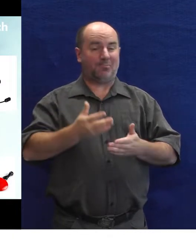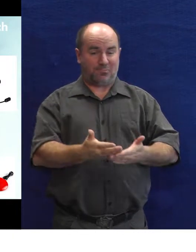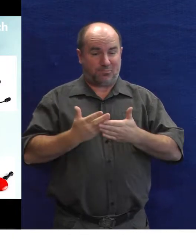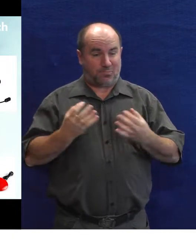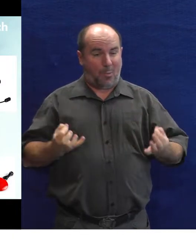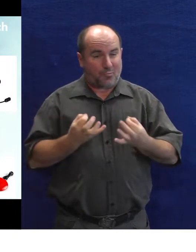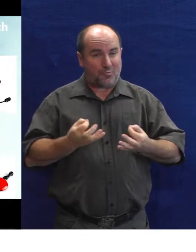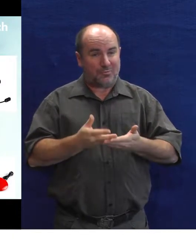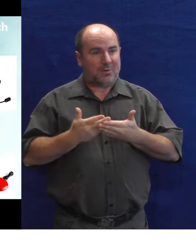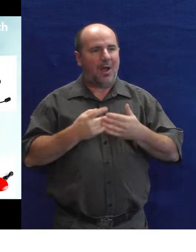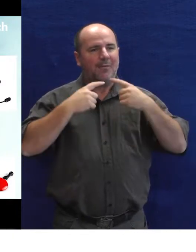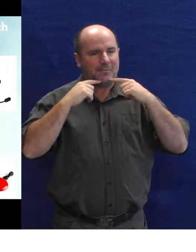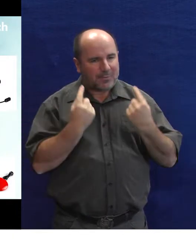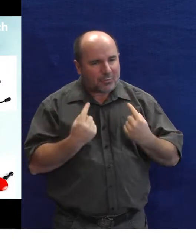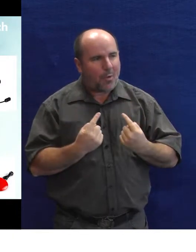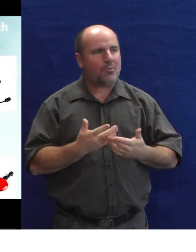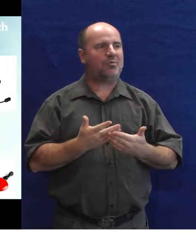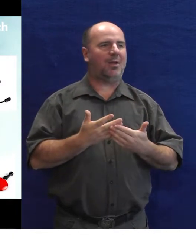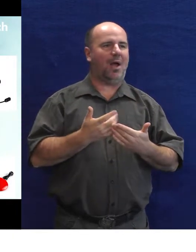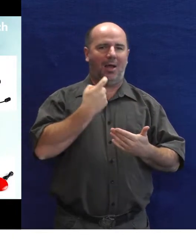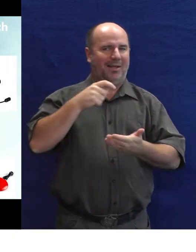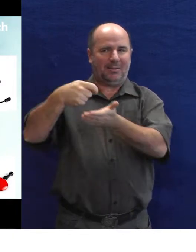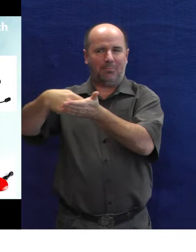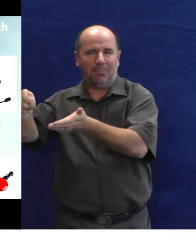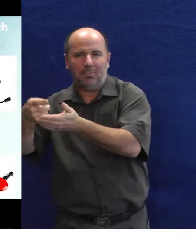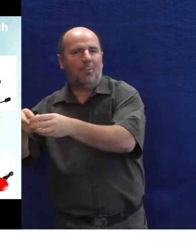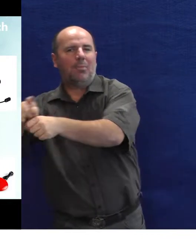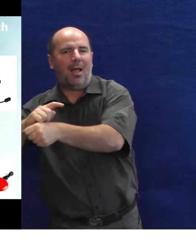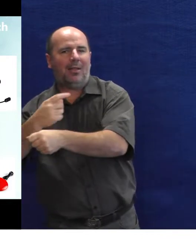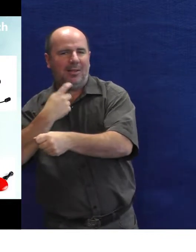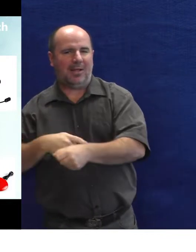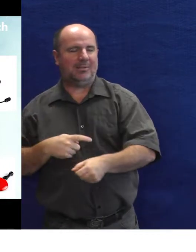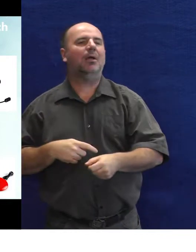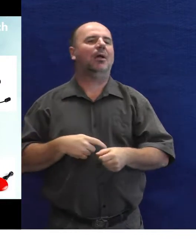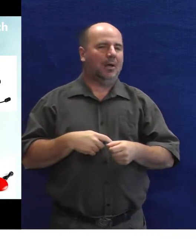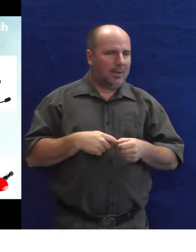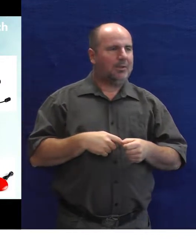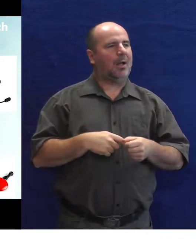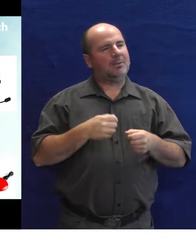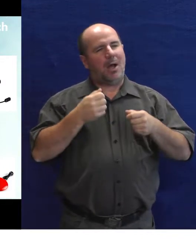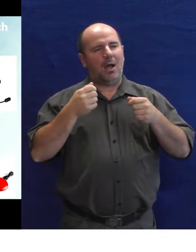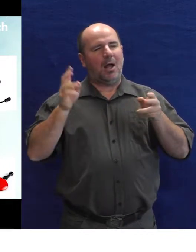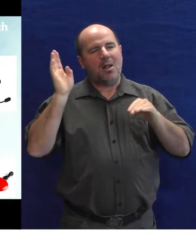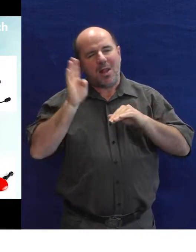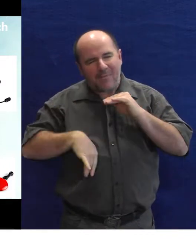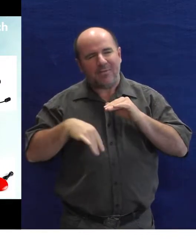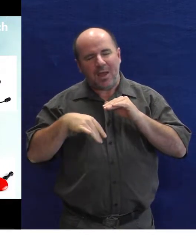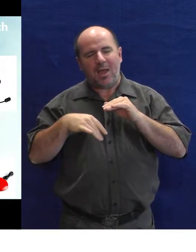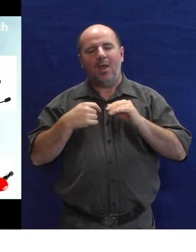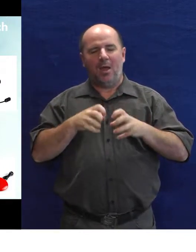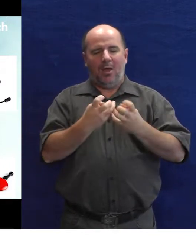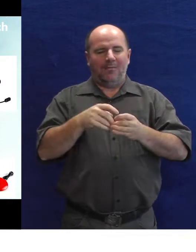nechcete za to nic zaplatit, tak se dá za pár korun, opravdu pár korun vyrobit a pokud vám